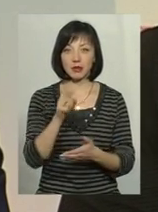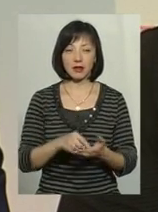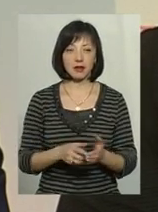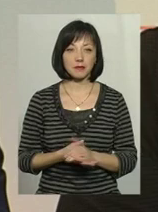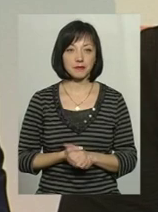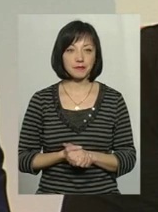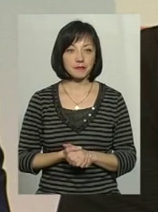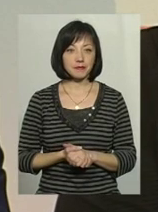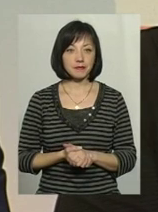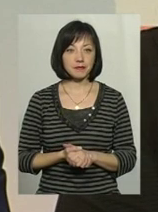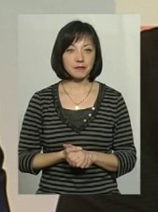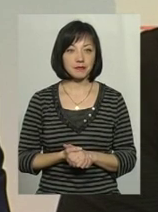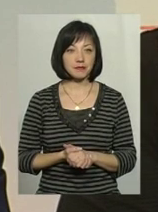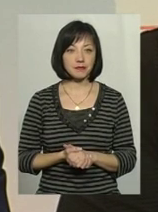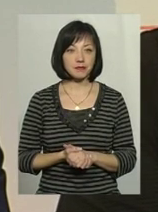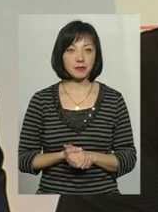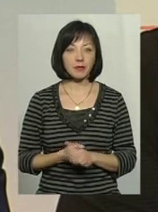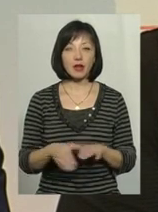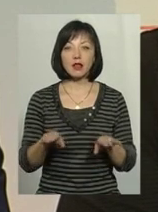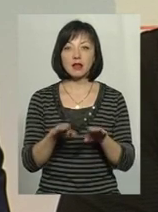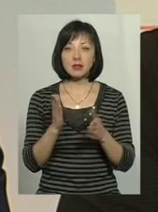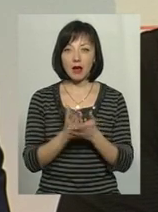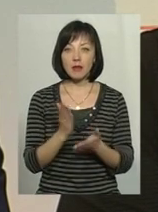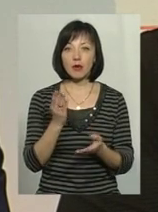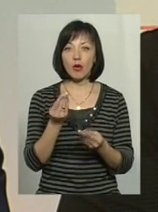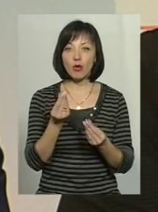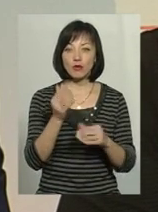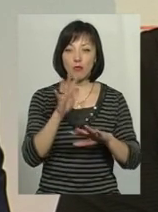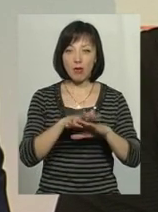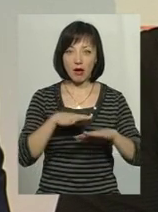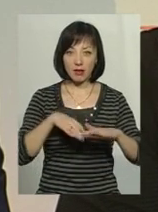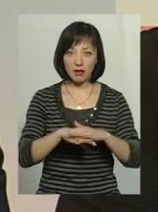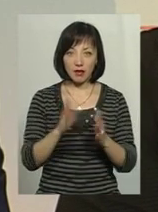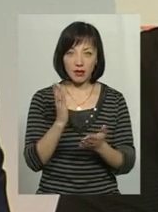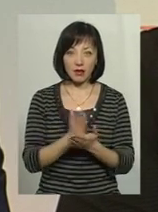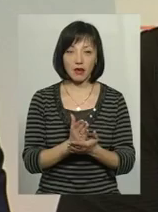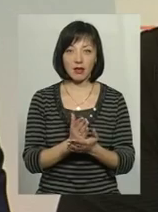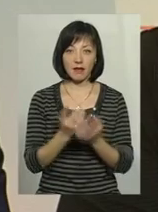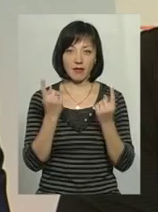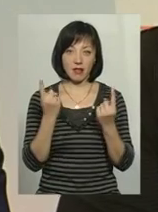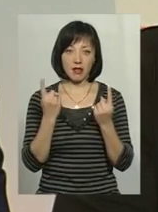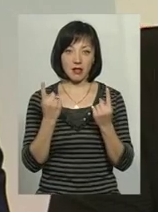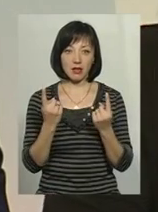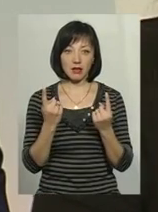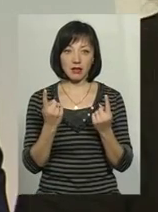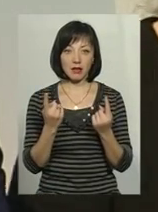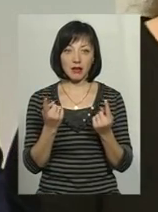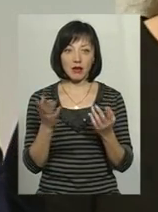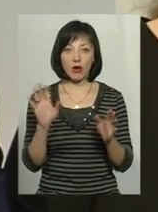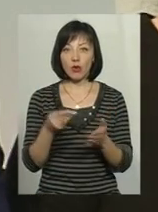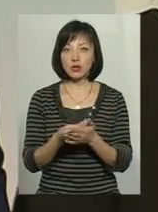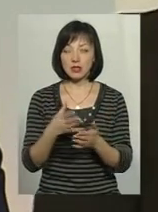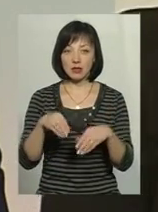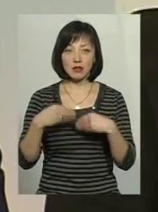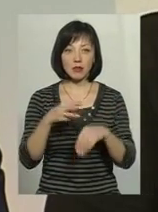викликали. Так само є безготівкові великі кошти. Тому пускай якось буде оцінка